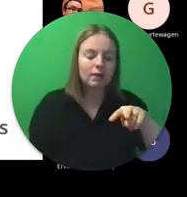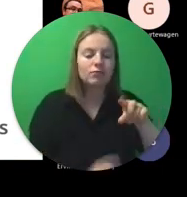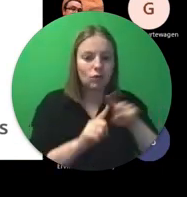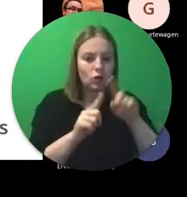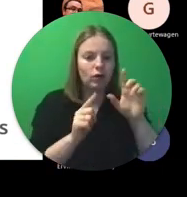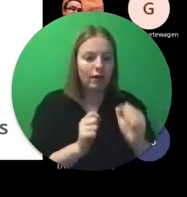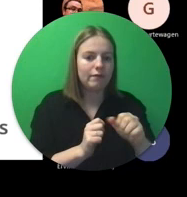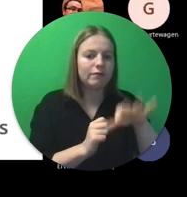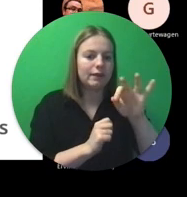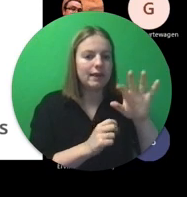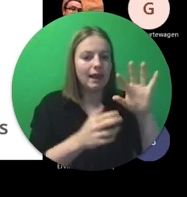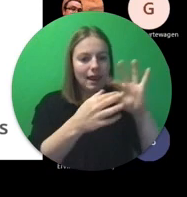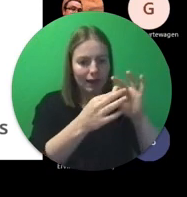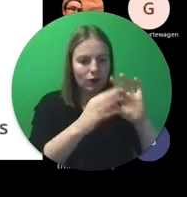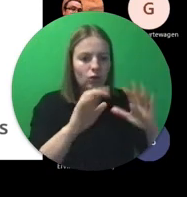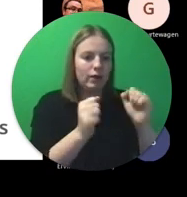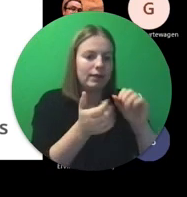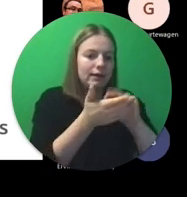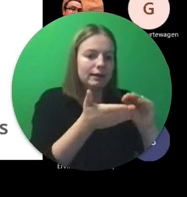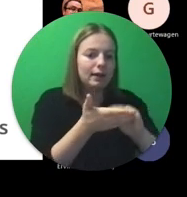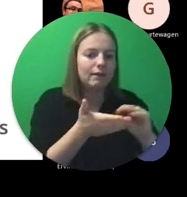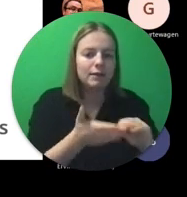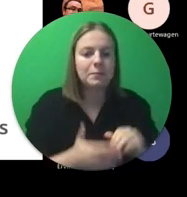vinden naar de inschrijving.